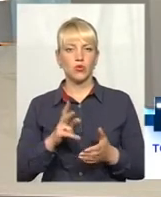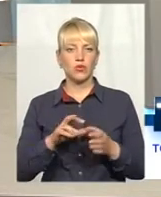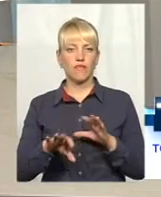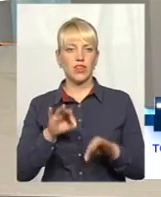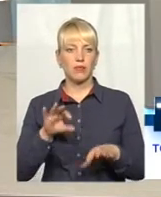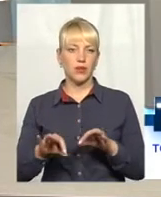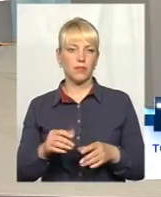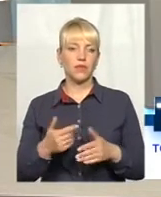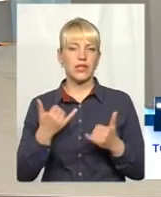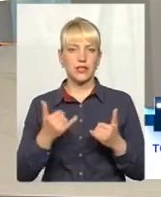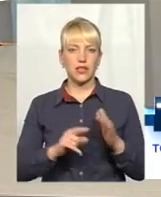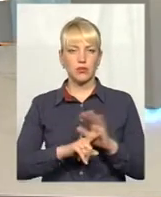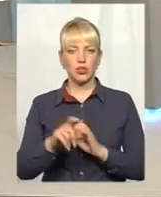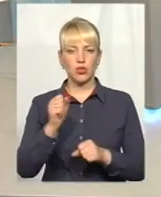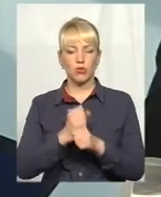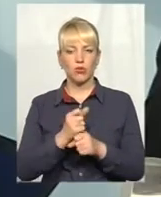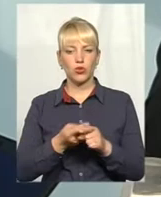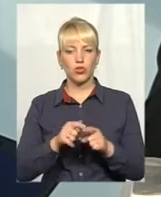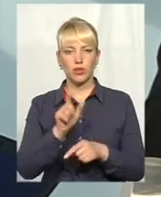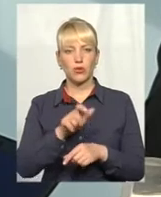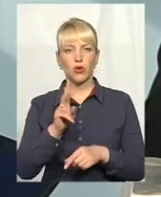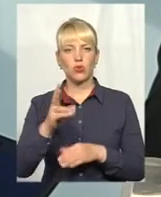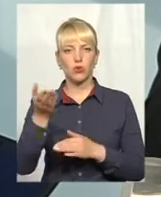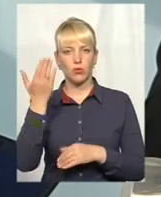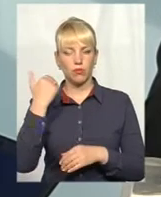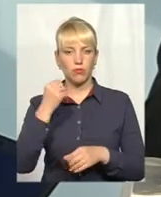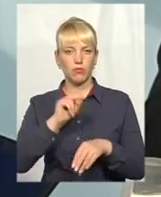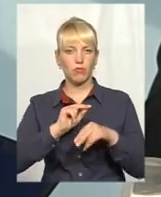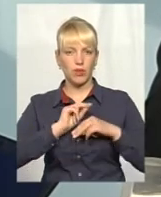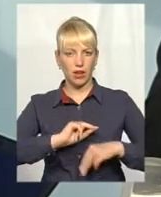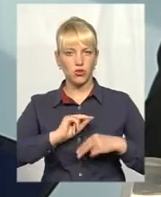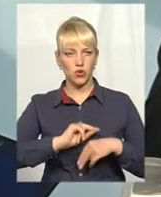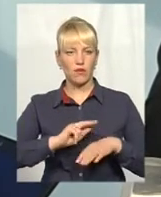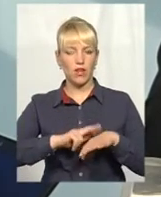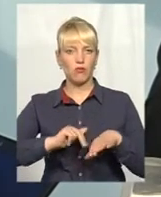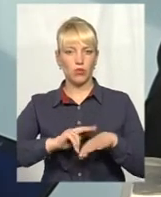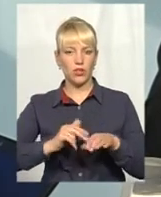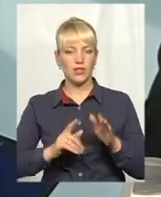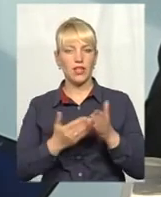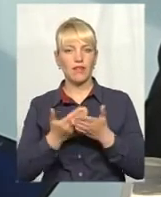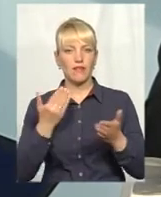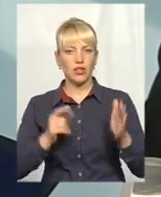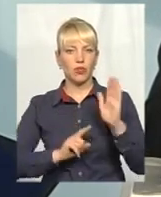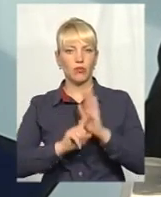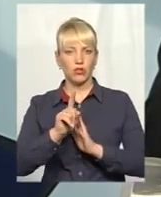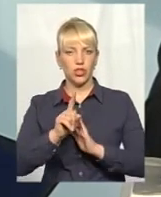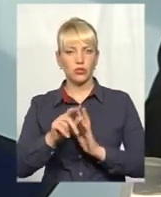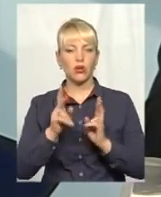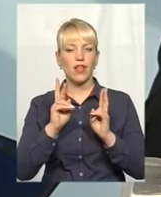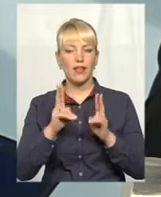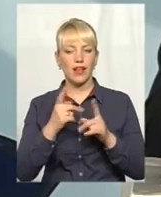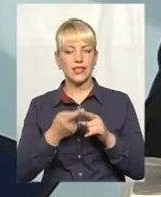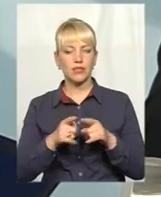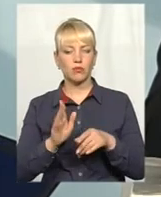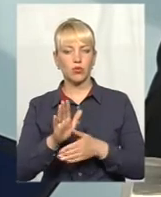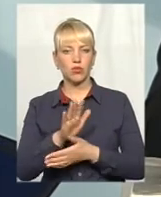Зараз розпочали роботу ті працівники, які працювали вже в патрульній поліції від самого початку. Як буде далі, це